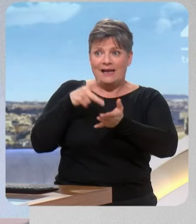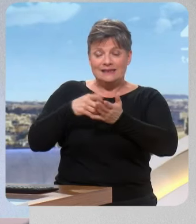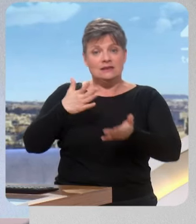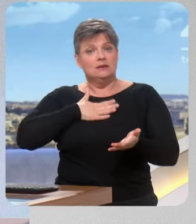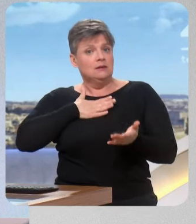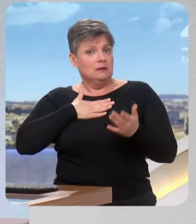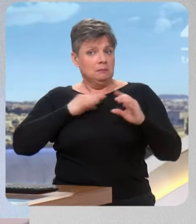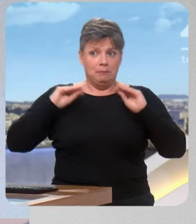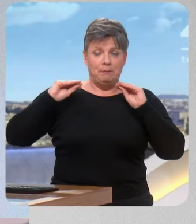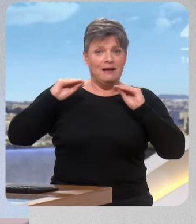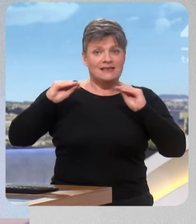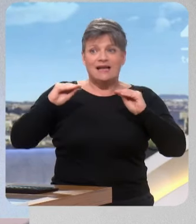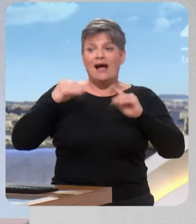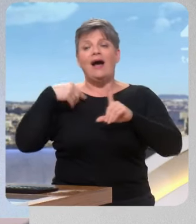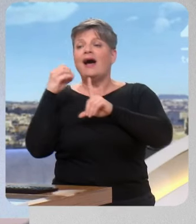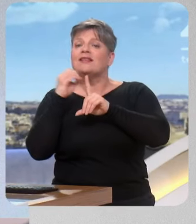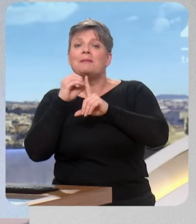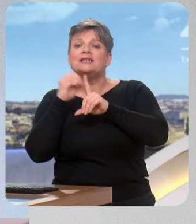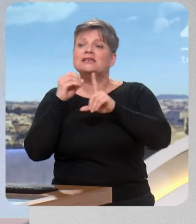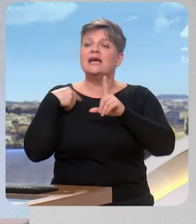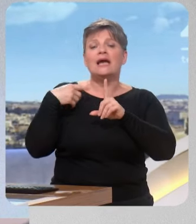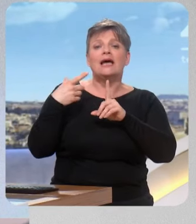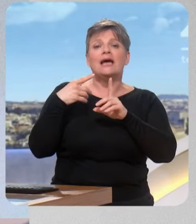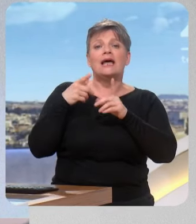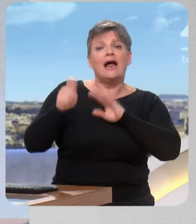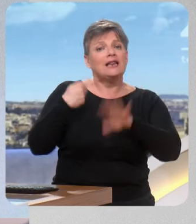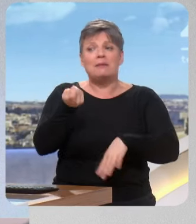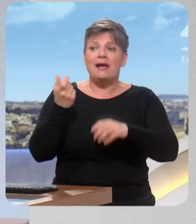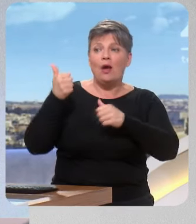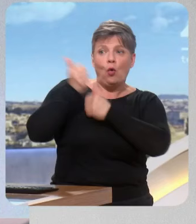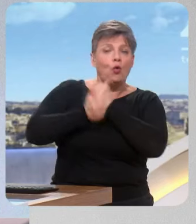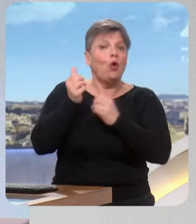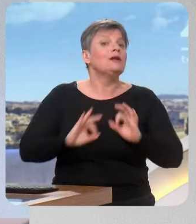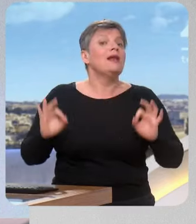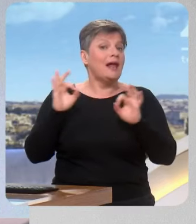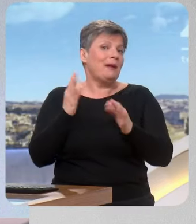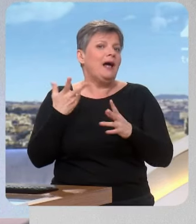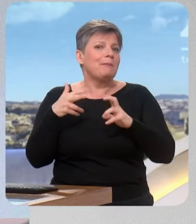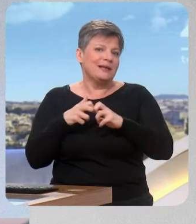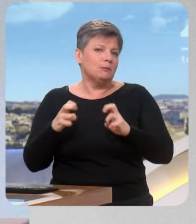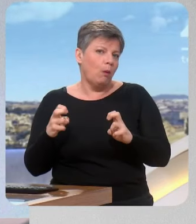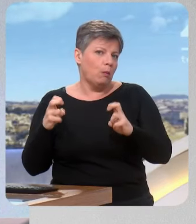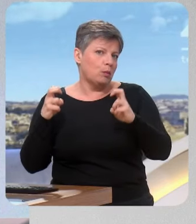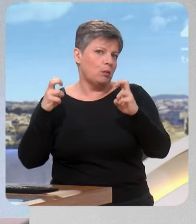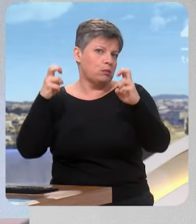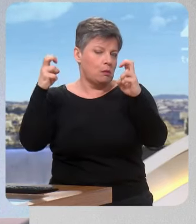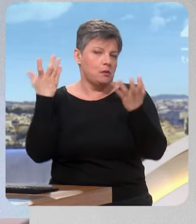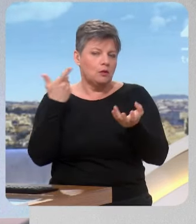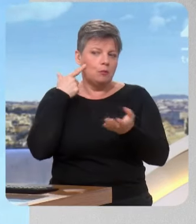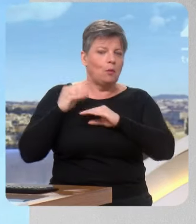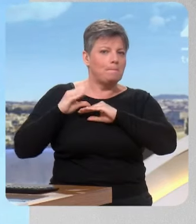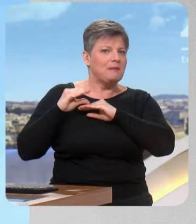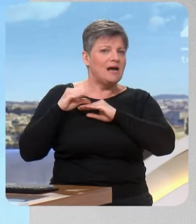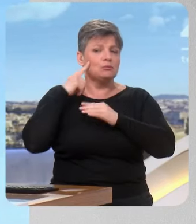enseignes. Donc quand il n pas d'intermarché de Leclerc, certains concurrents en profitent un petit peu. plaisir. Et font… Donc il un peu d'abus quand même. …font de la marge pour